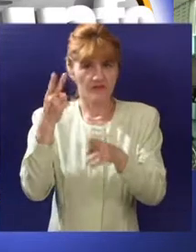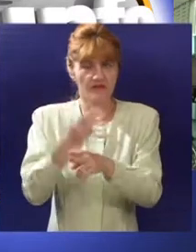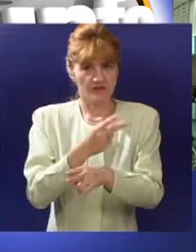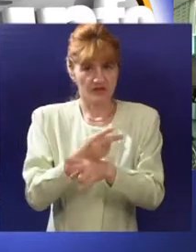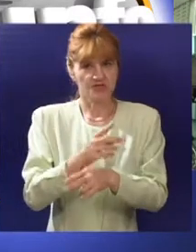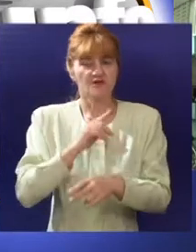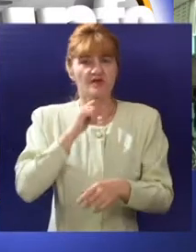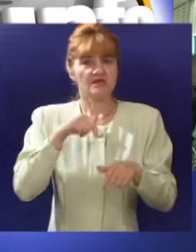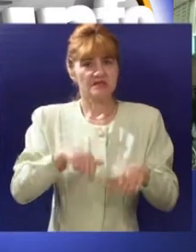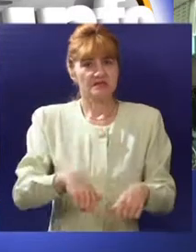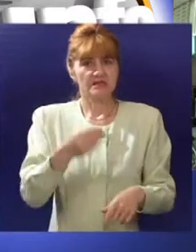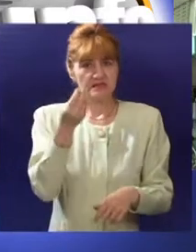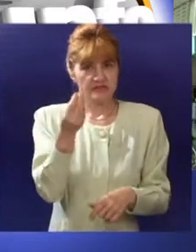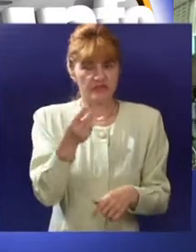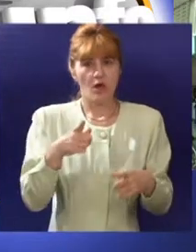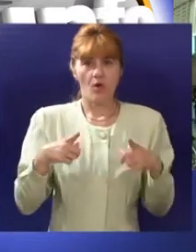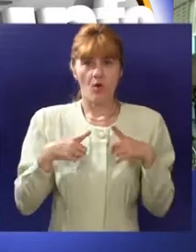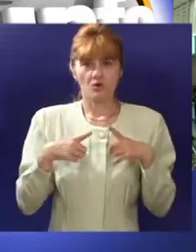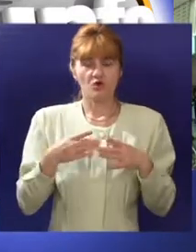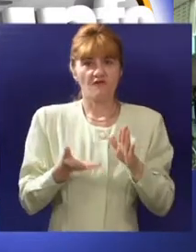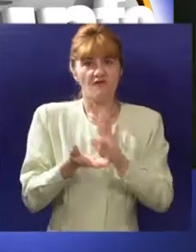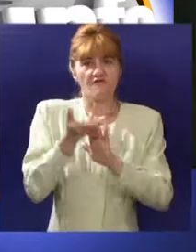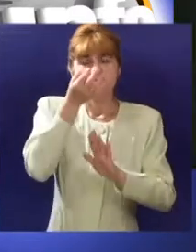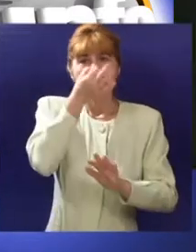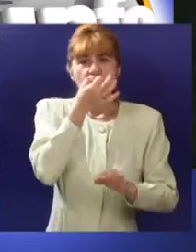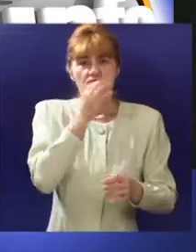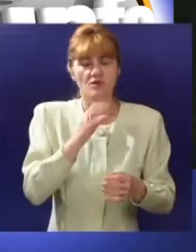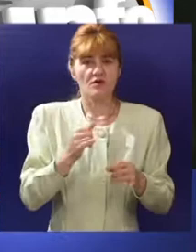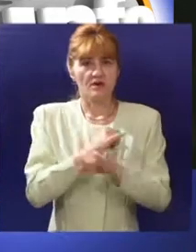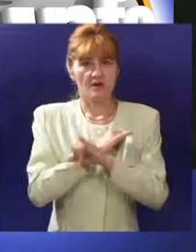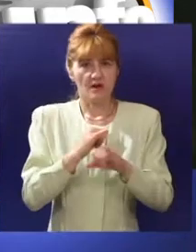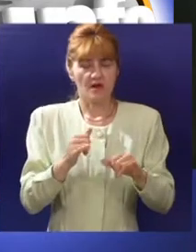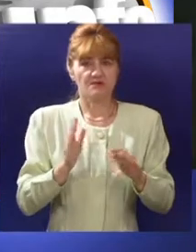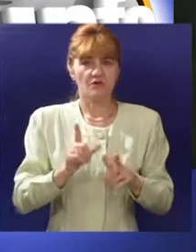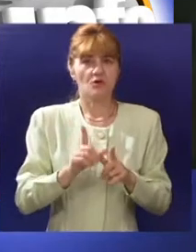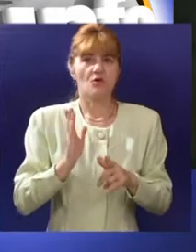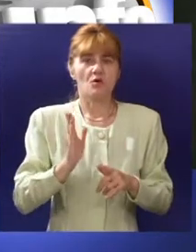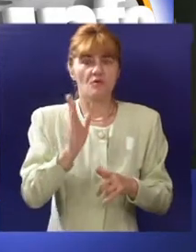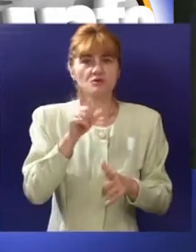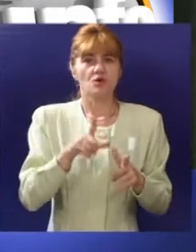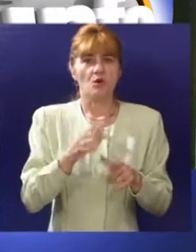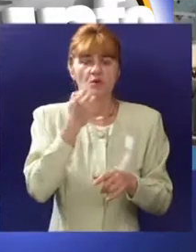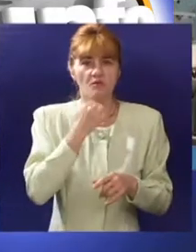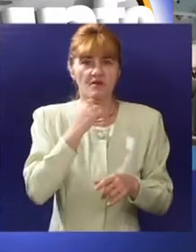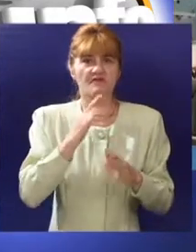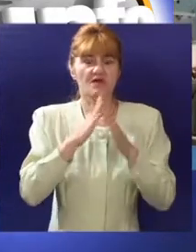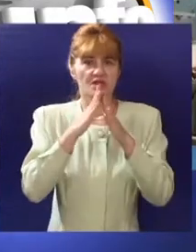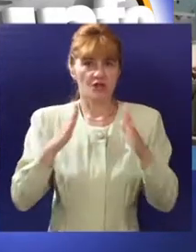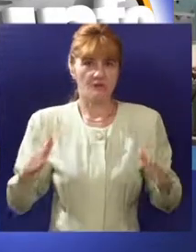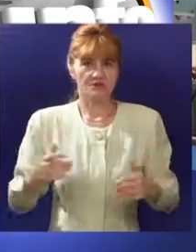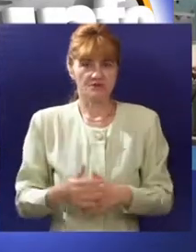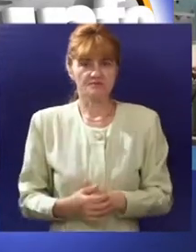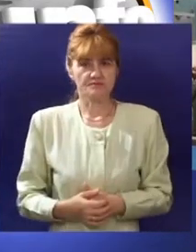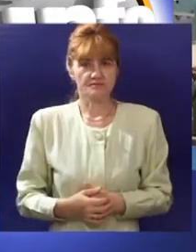Evrope, među kojima je i Srbija. Zbog toga očekuju veće interesovanje stranih investitora za ulaganja u privrede zone i